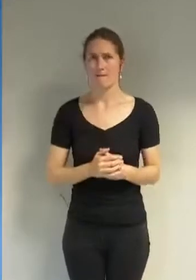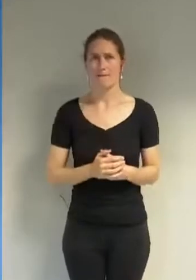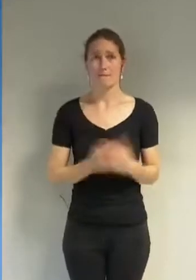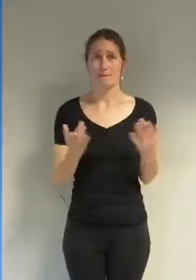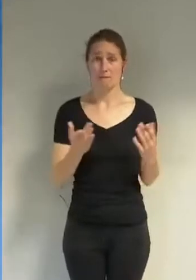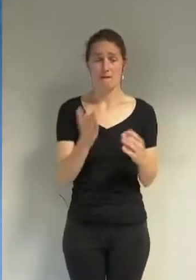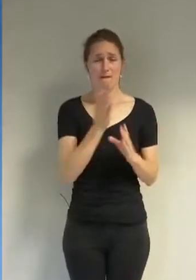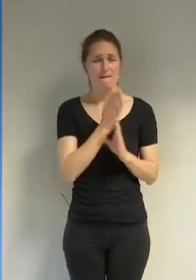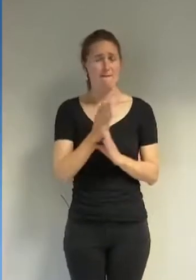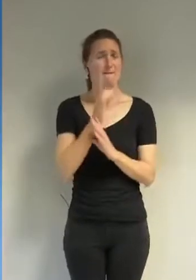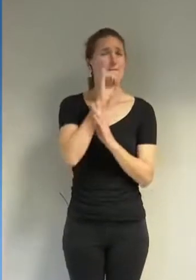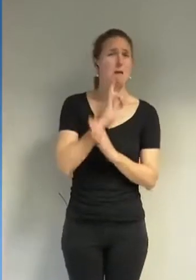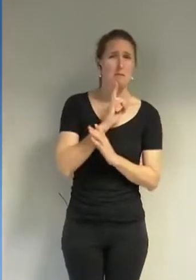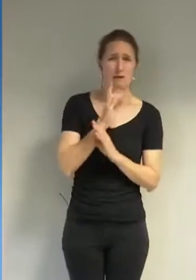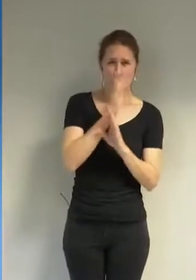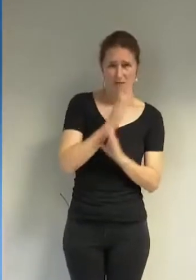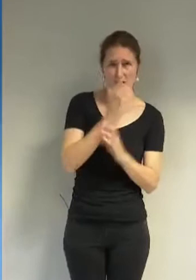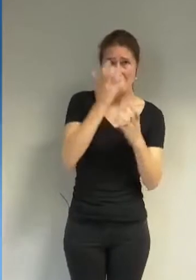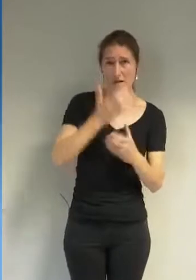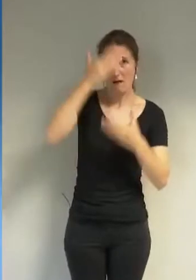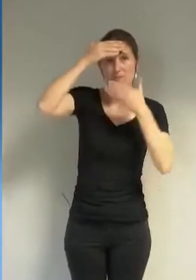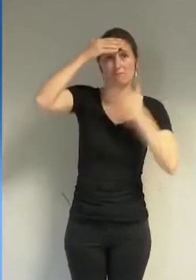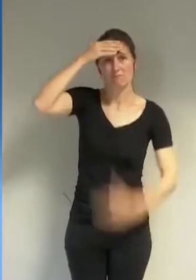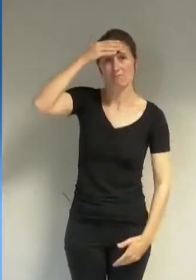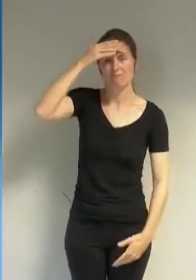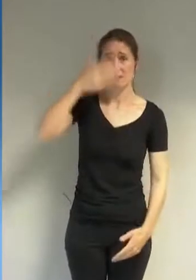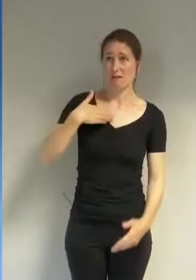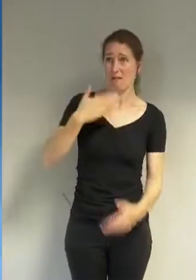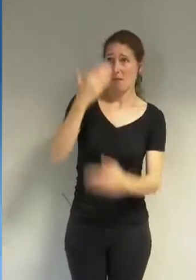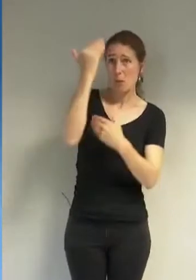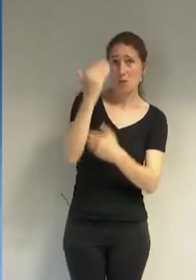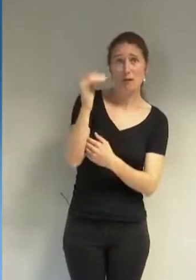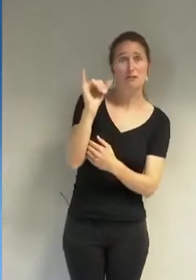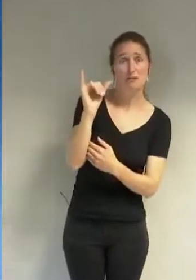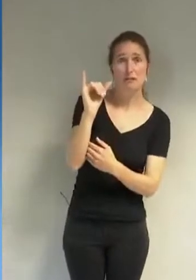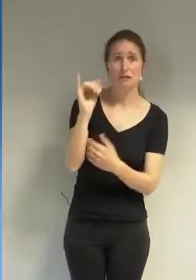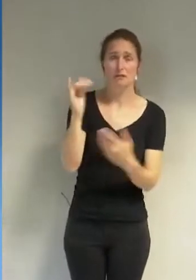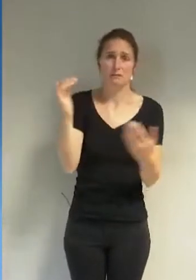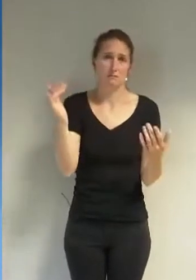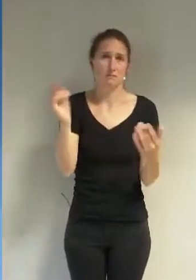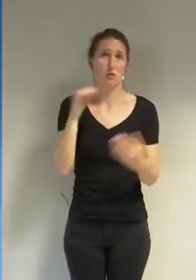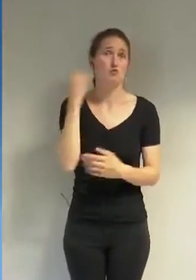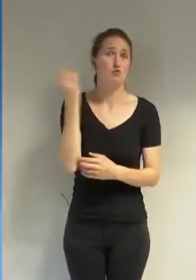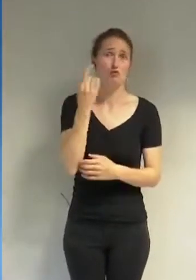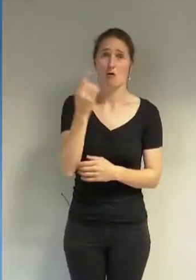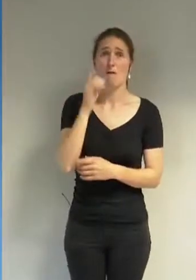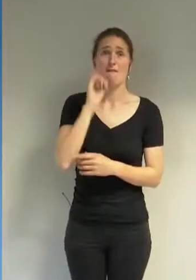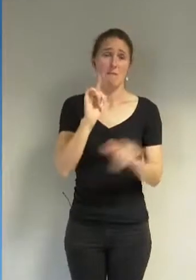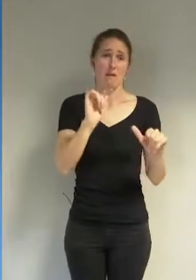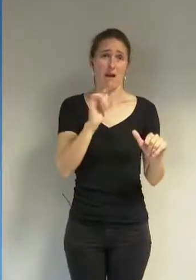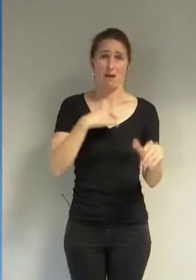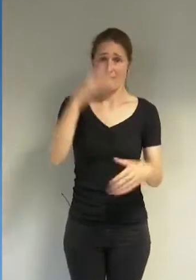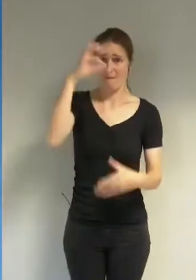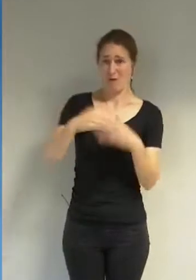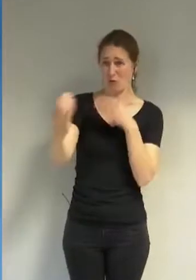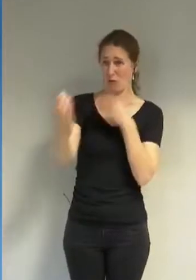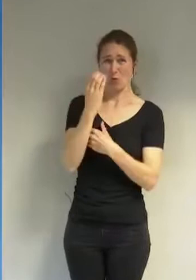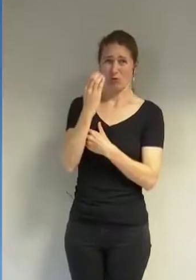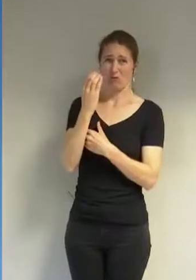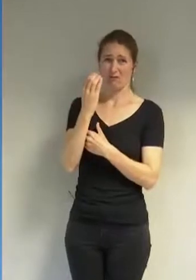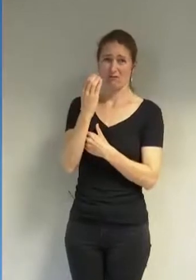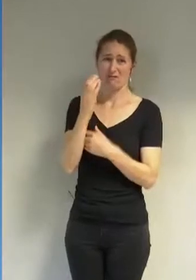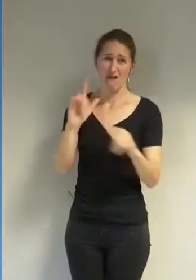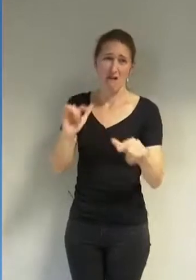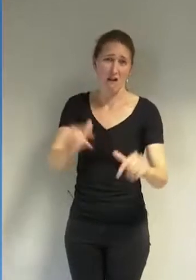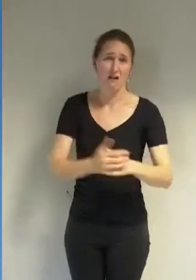Elles ne peuvent pas servir d'alibi, en réalité, car vous trouverez toujours des femmes capables de voter contre leurs propres droits. Sous